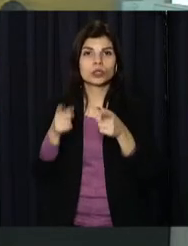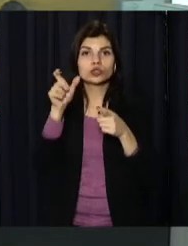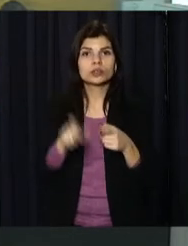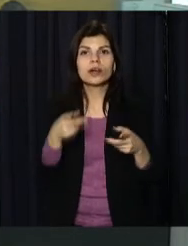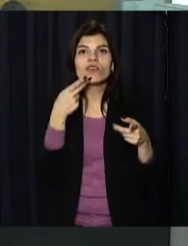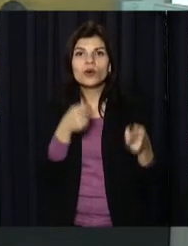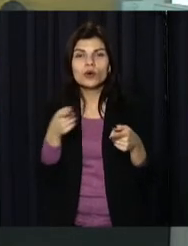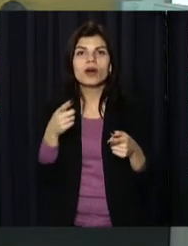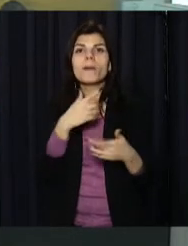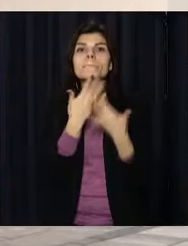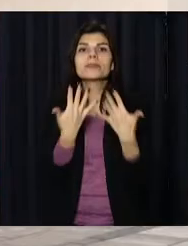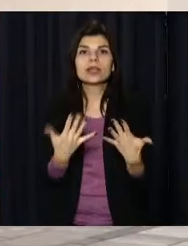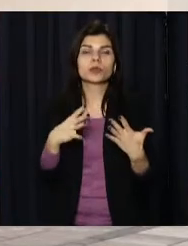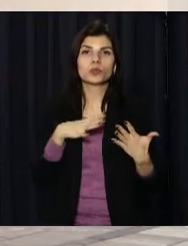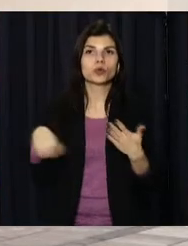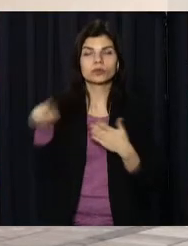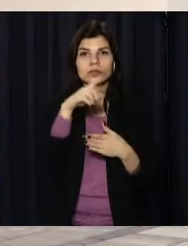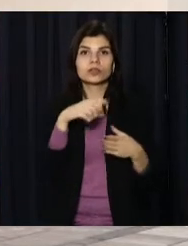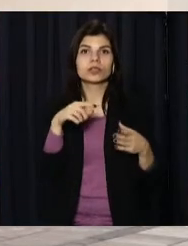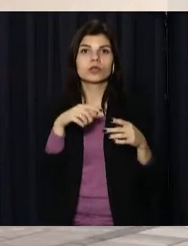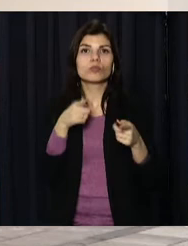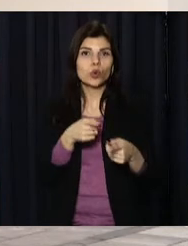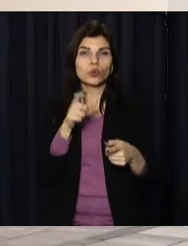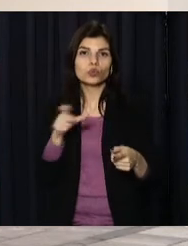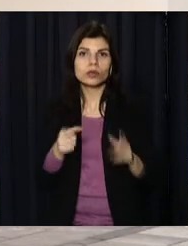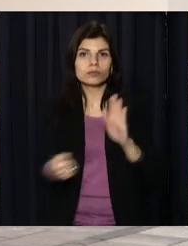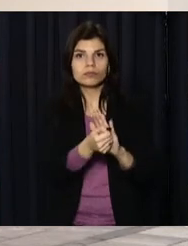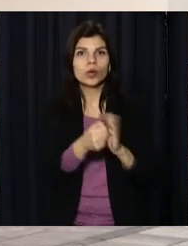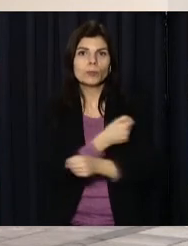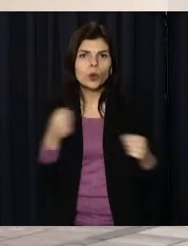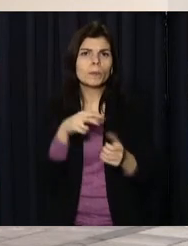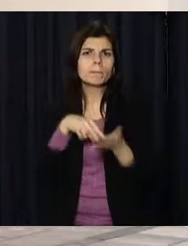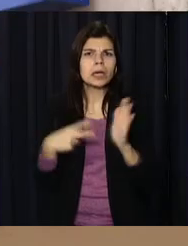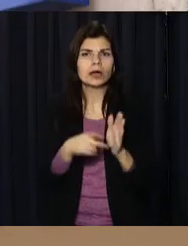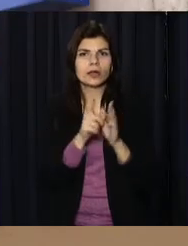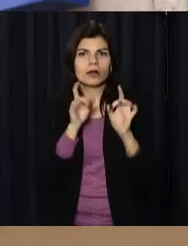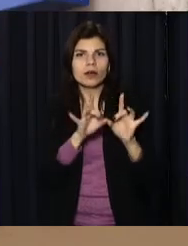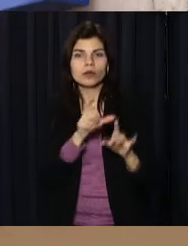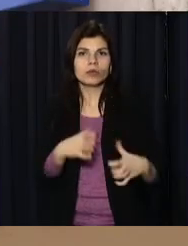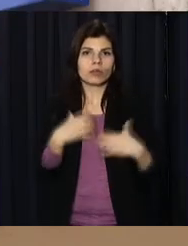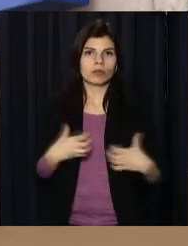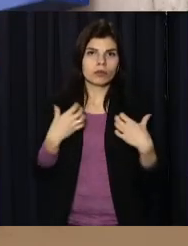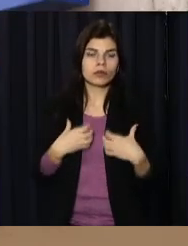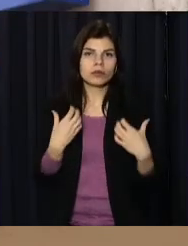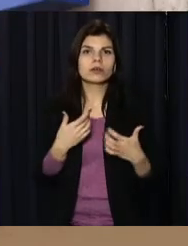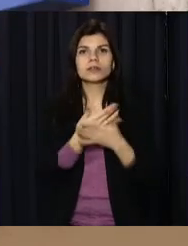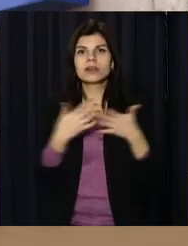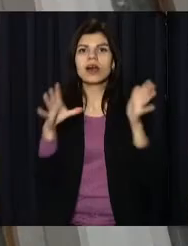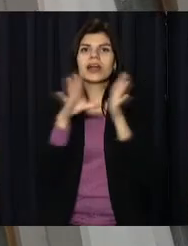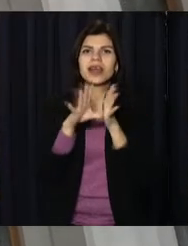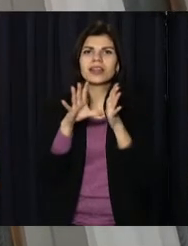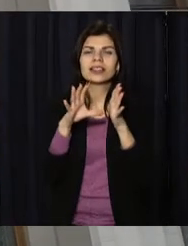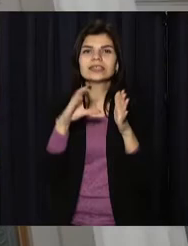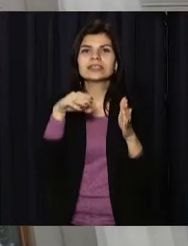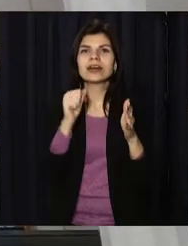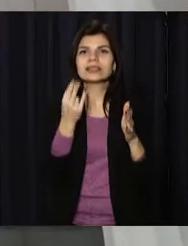який погрожував підірвати кілька об'єктів інфраструктури – поліцейські відділення, атомні електростанції та Верховну Раду. Мінер